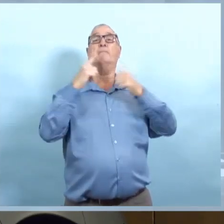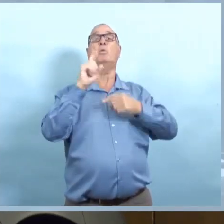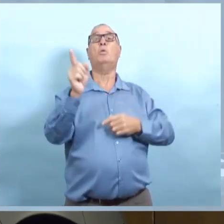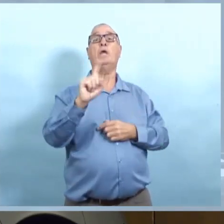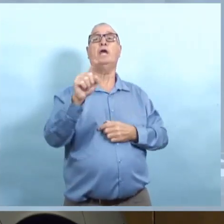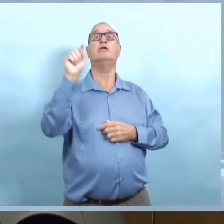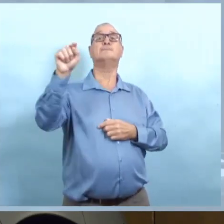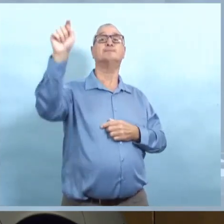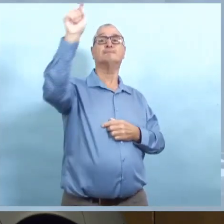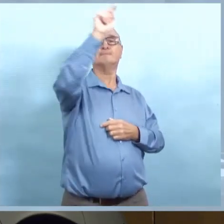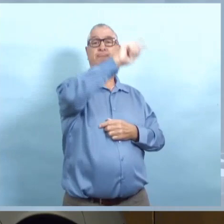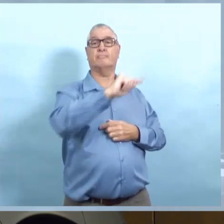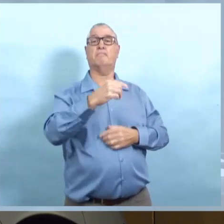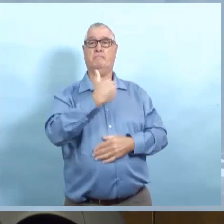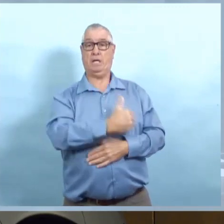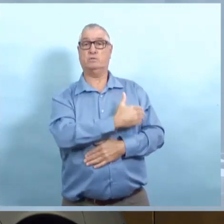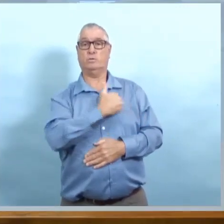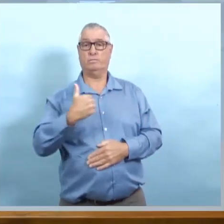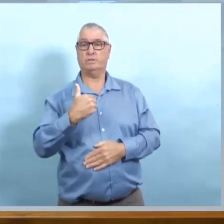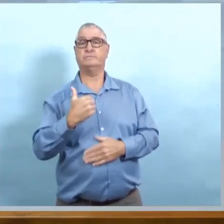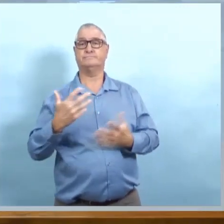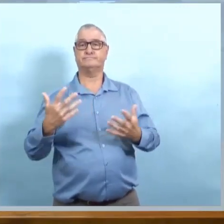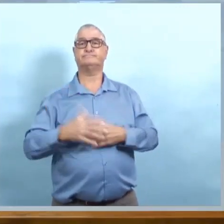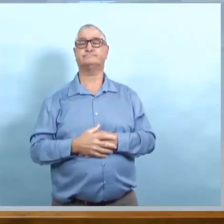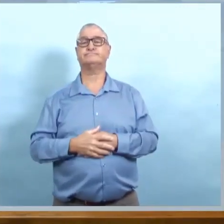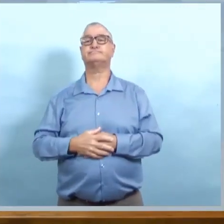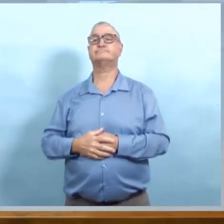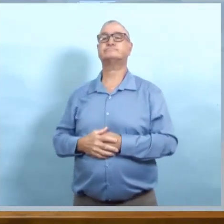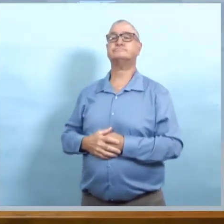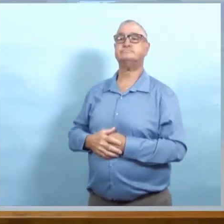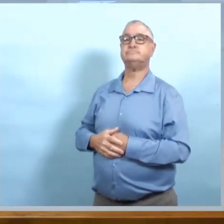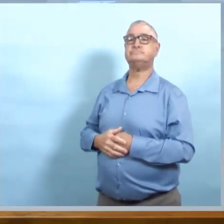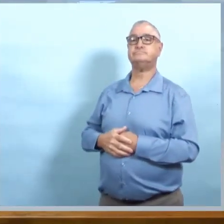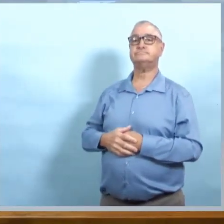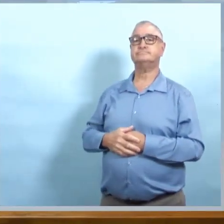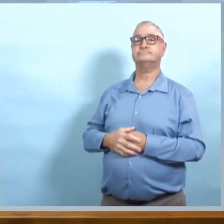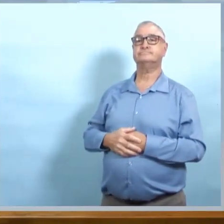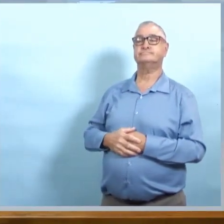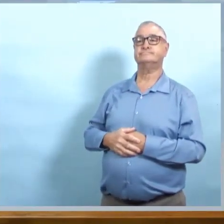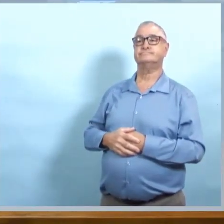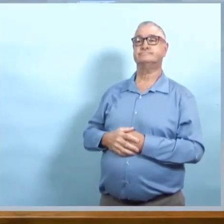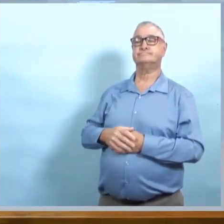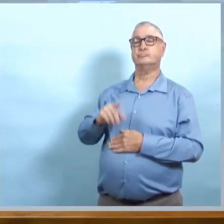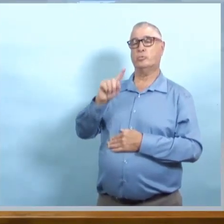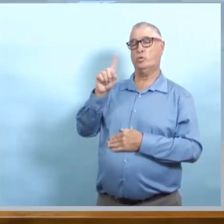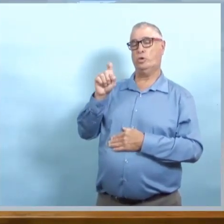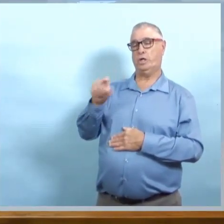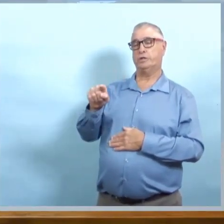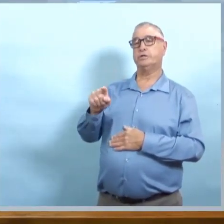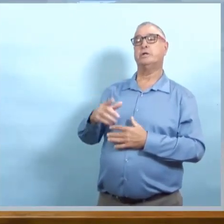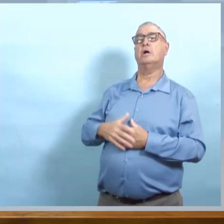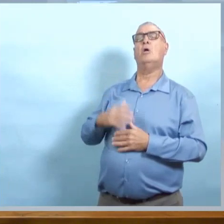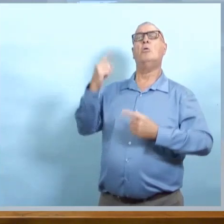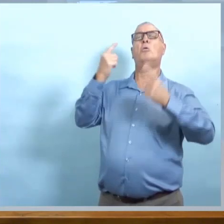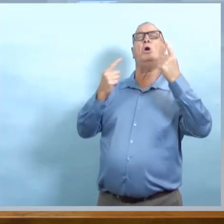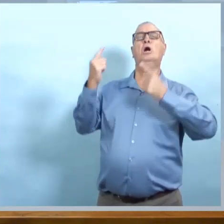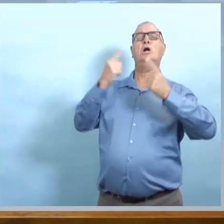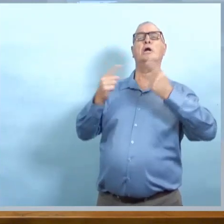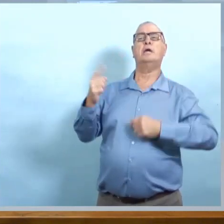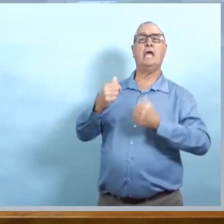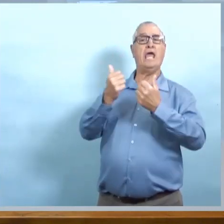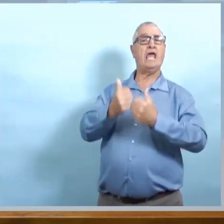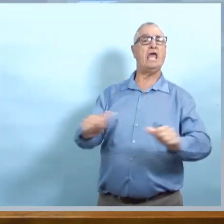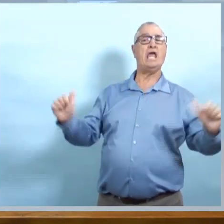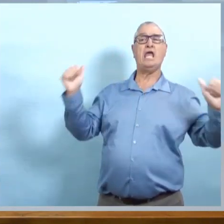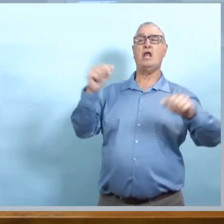pensons avoir d'autres cliniques. Vous avez aussi vu la semaine dernière dans un bulletin que nous avons identifié de nombreuses communautés, donc non seulement